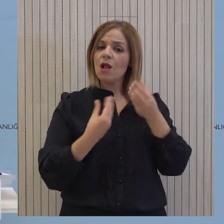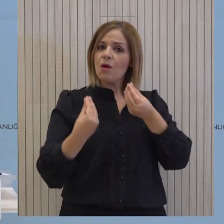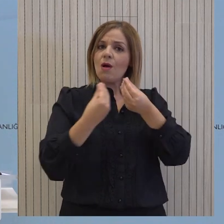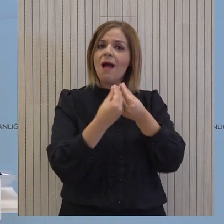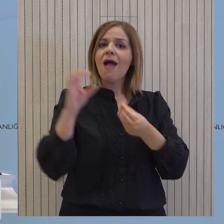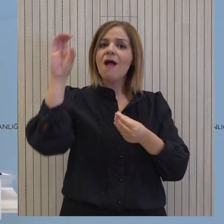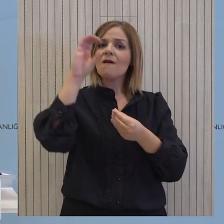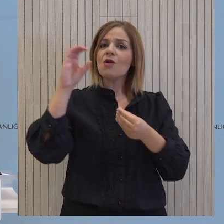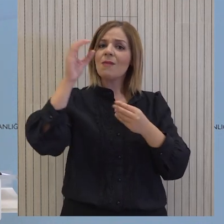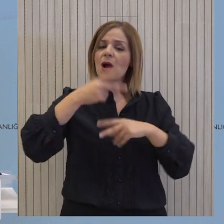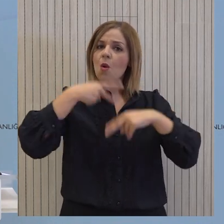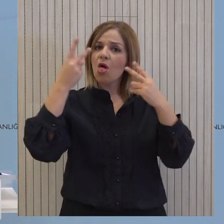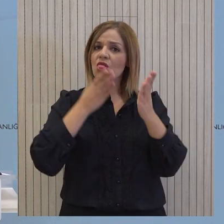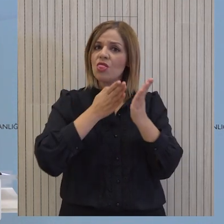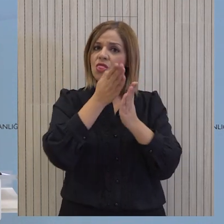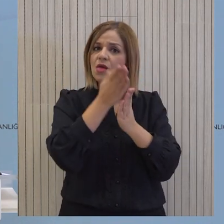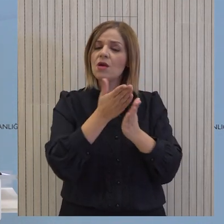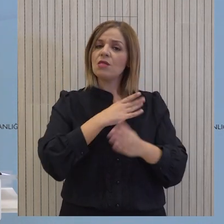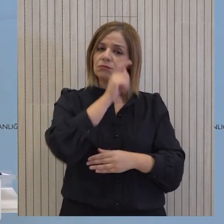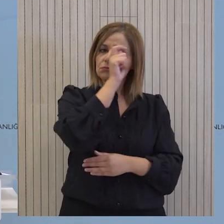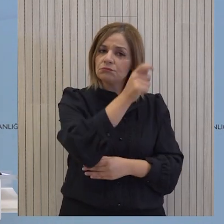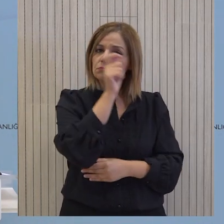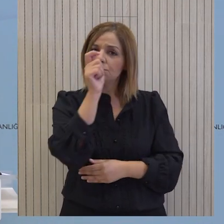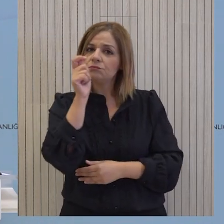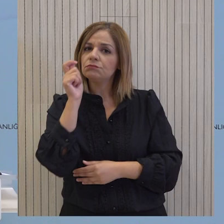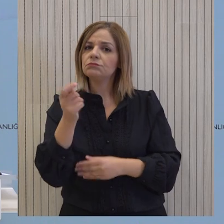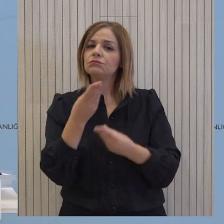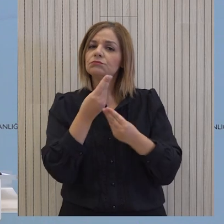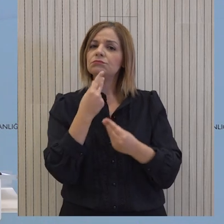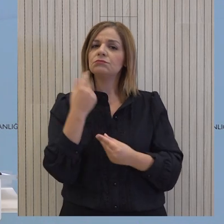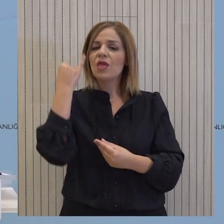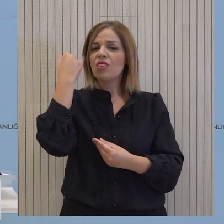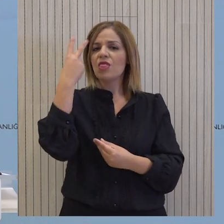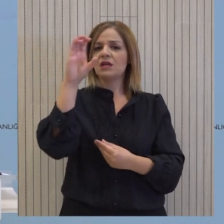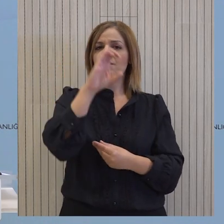ευρωπαϊκό κεχτημένο και να σέβεται πλήρως τις αρχές επί των οποίων ειδράζεται η Ευρωπαϊκή Ένωση.